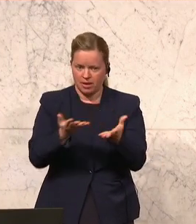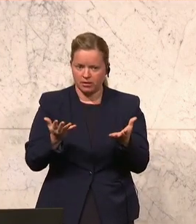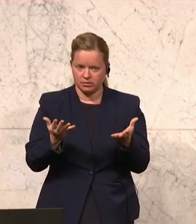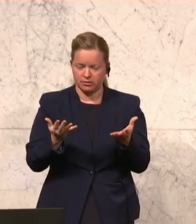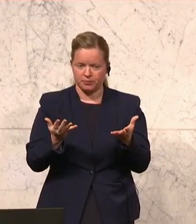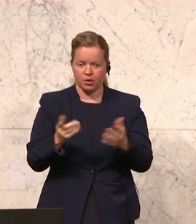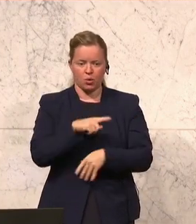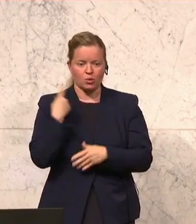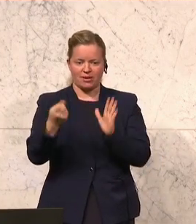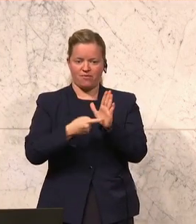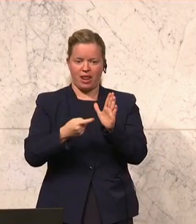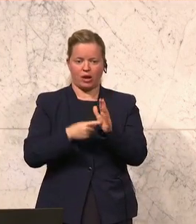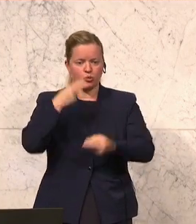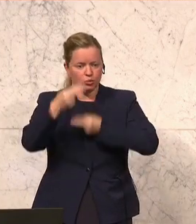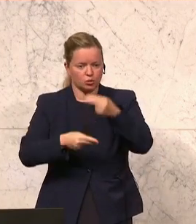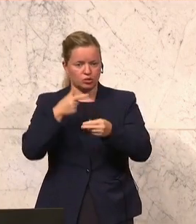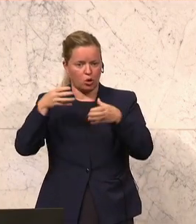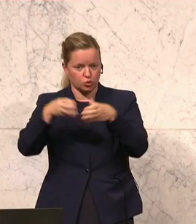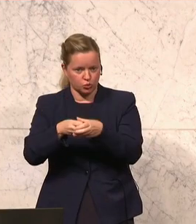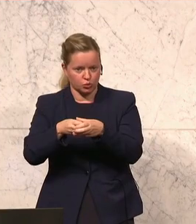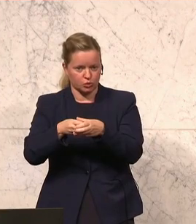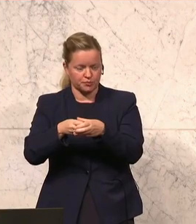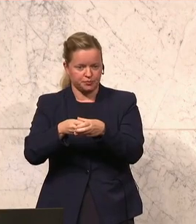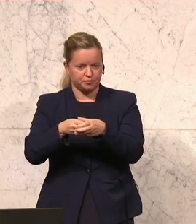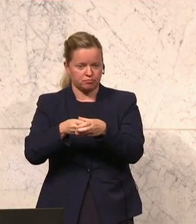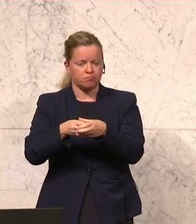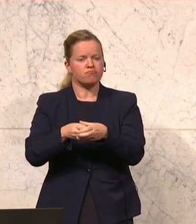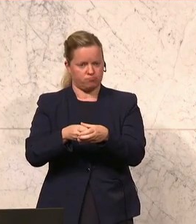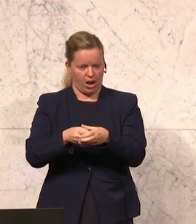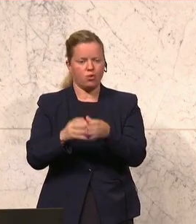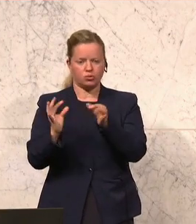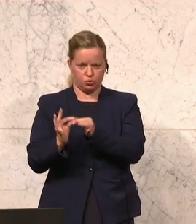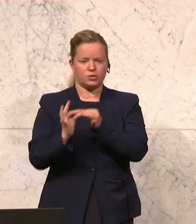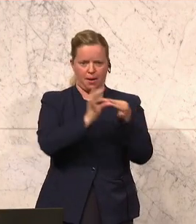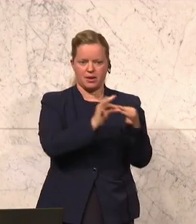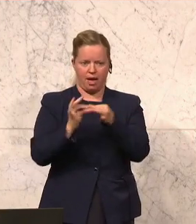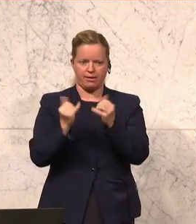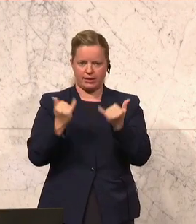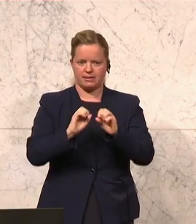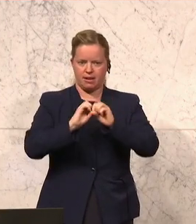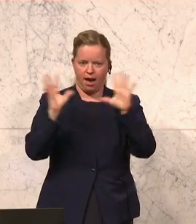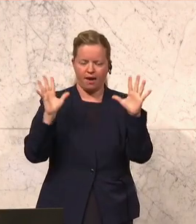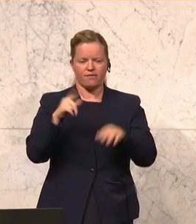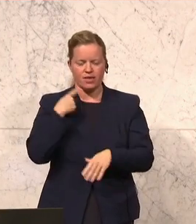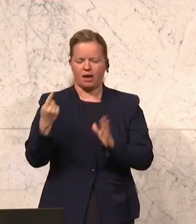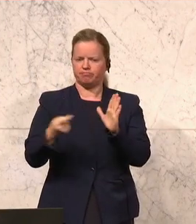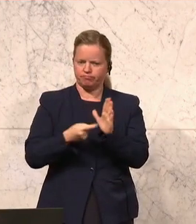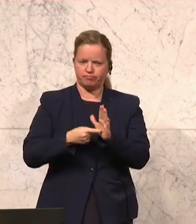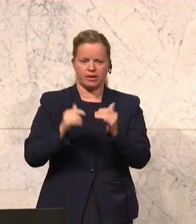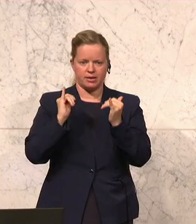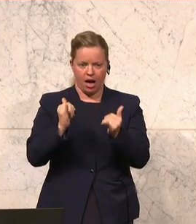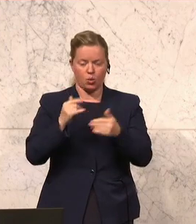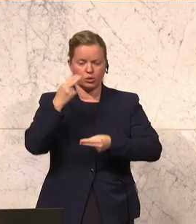unserem Verlangen auf einen Untersuchungsausschuss, und da ist jetzt schon, glaube ich, sehr auch der Zusammenhang dargestellt, wir jedenfalls den